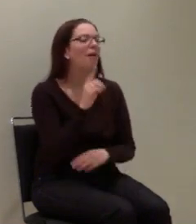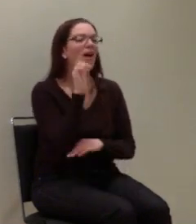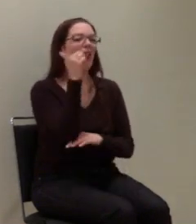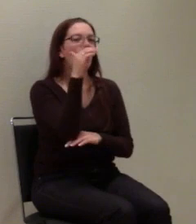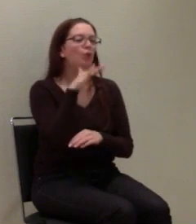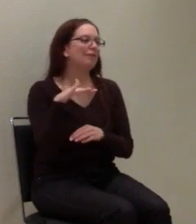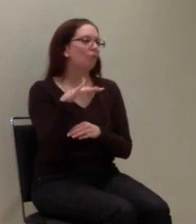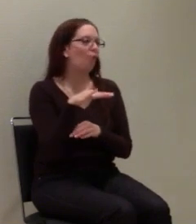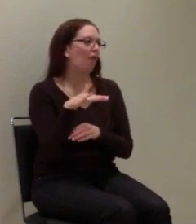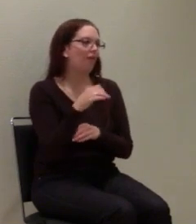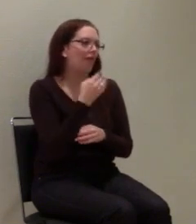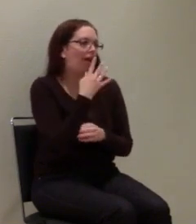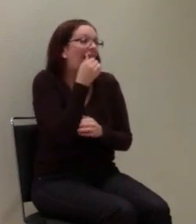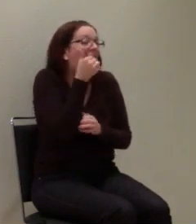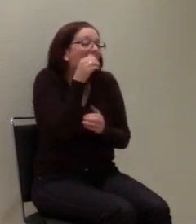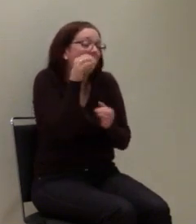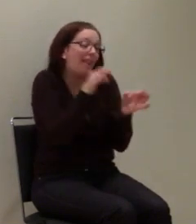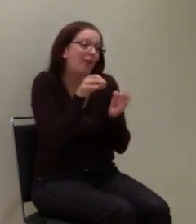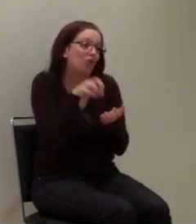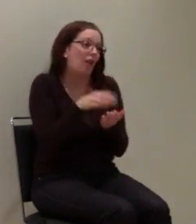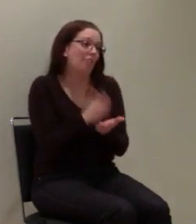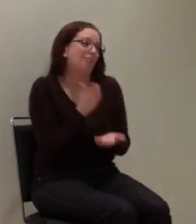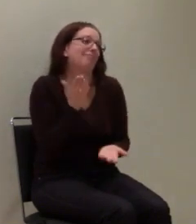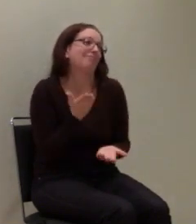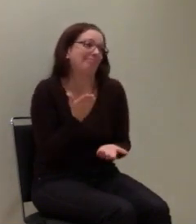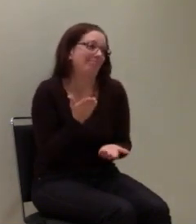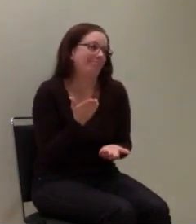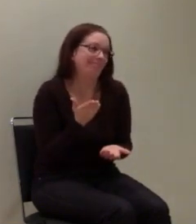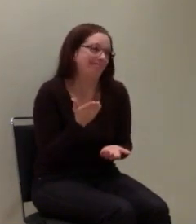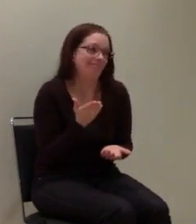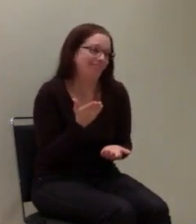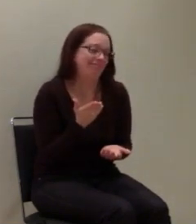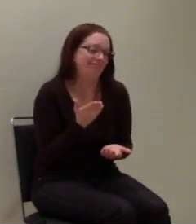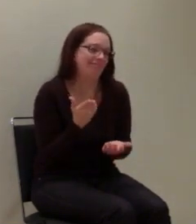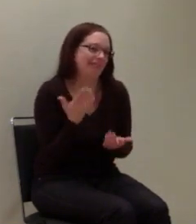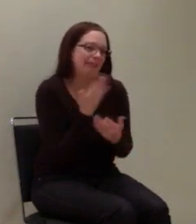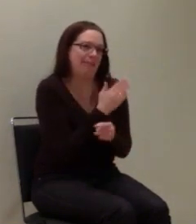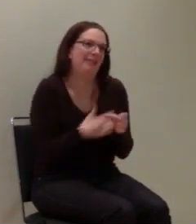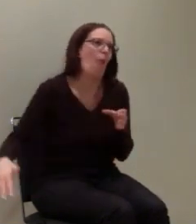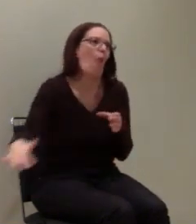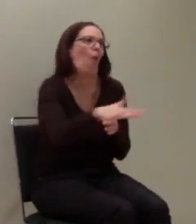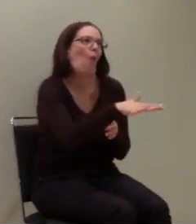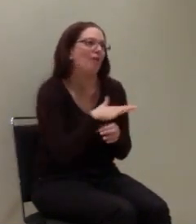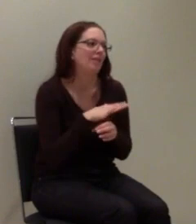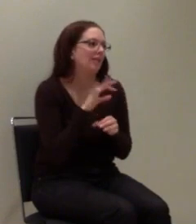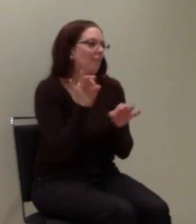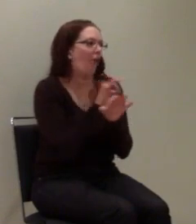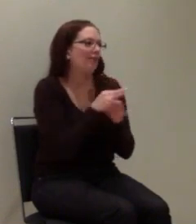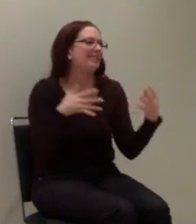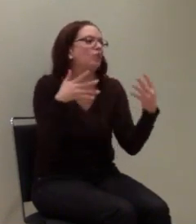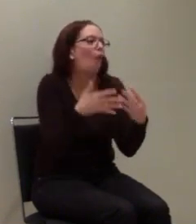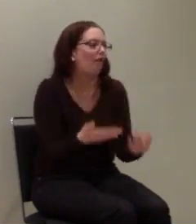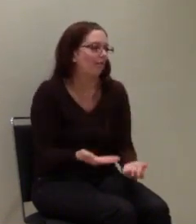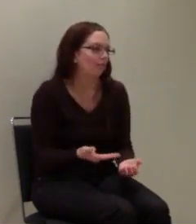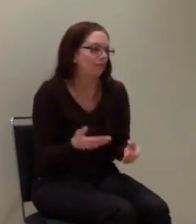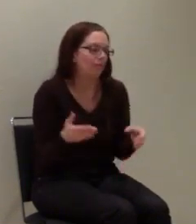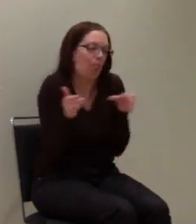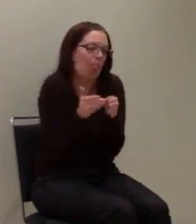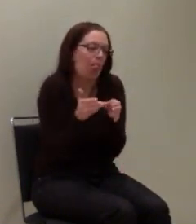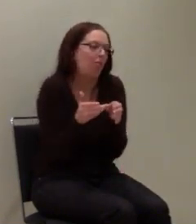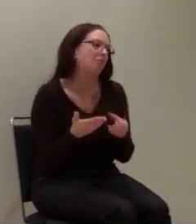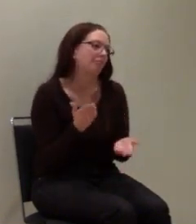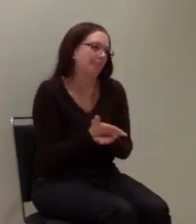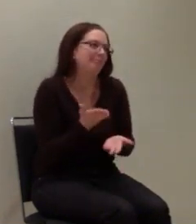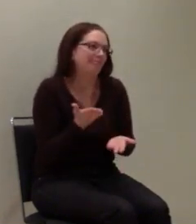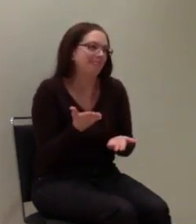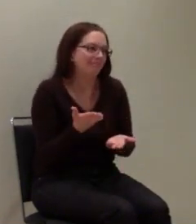einfacher. Die haben eine Leitstelle. Damit haben sie Problematik nicht mit dem Zuordnen, wohin. Aber die SMS